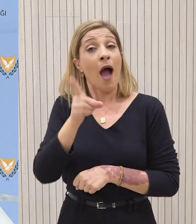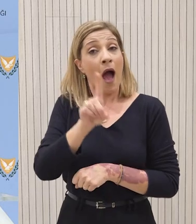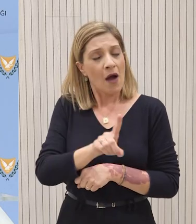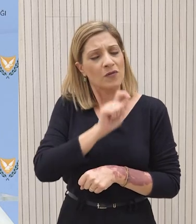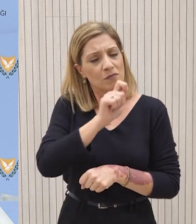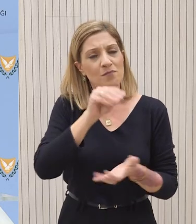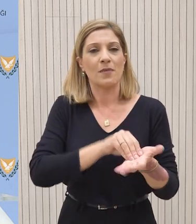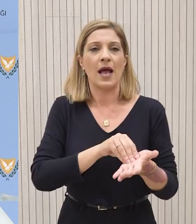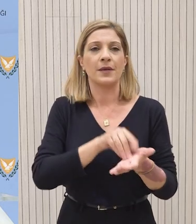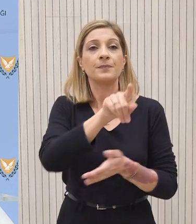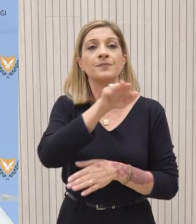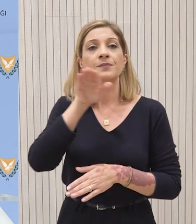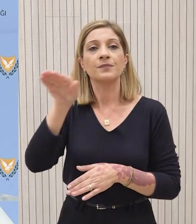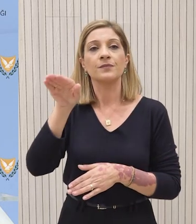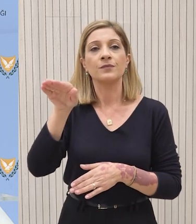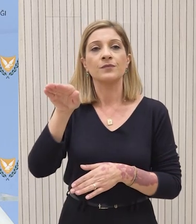Συνόδου.